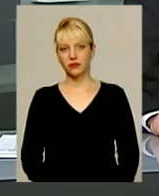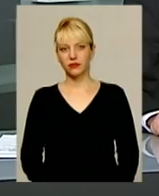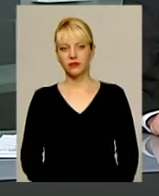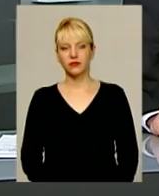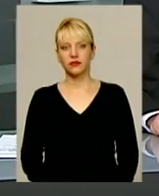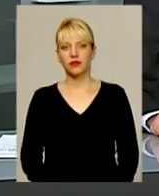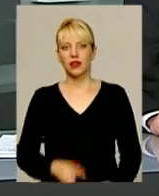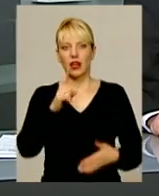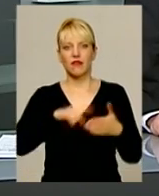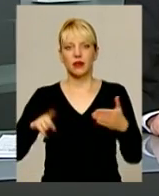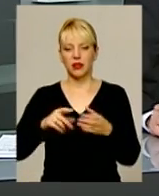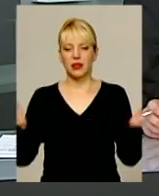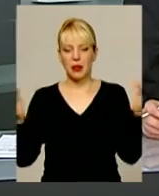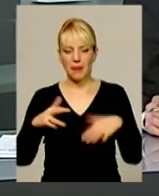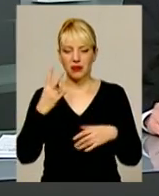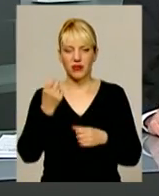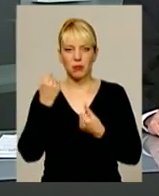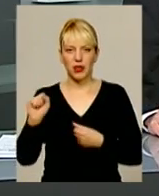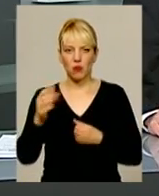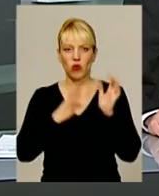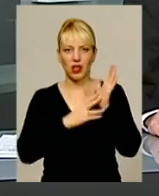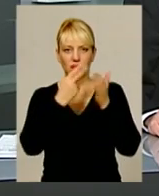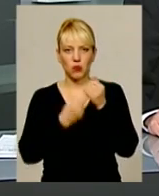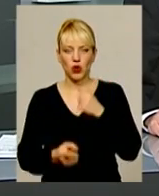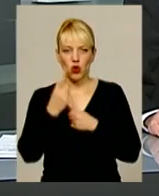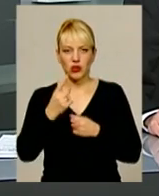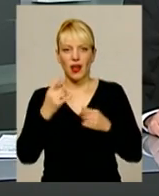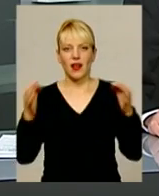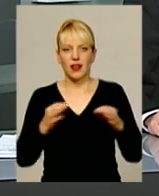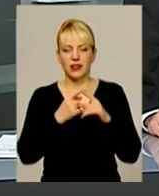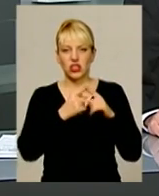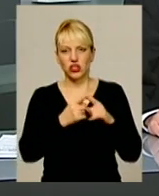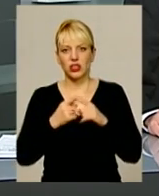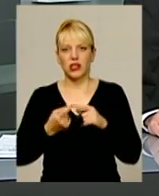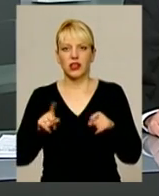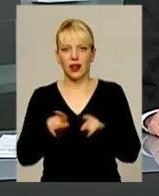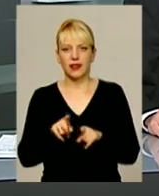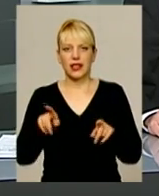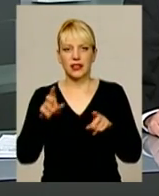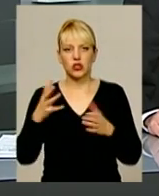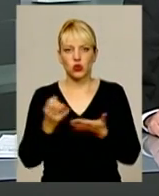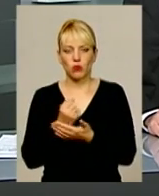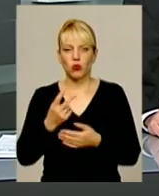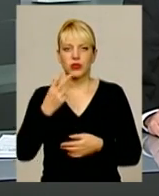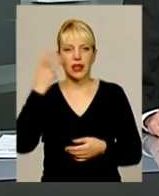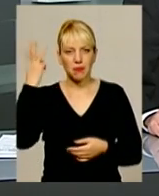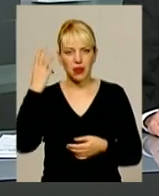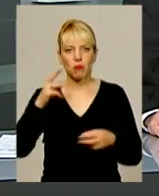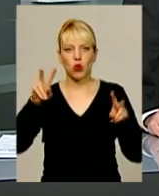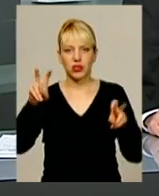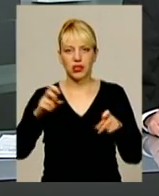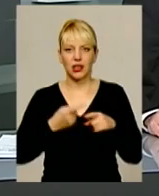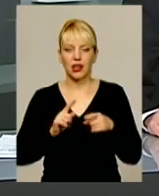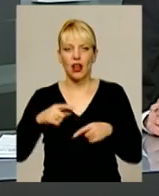Відмінений матч. Дві перемоги, дев'ять поразок і одна нічия. Ось такі здобутки Хмельницького клубу «Поділля» у другій лізі чемпіонату